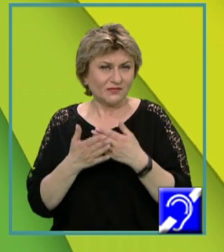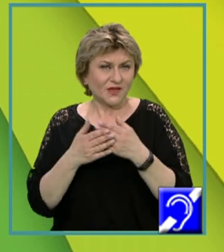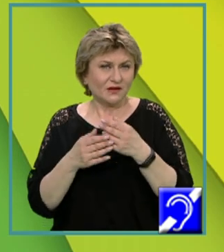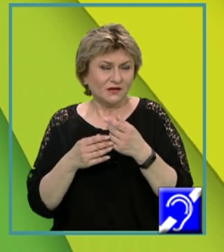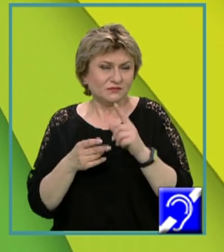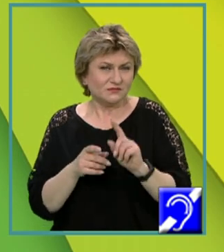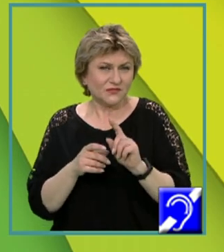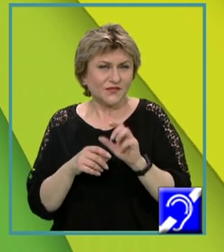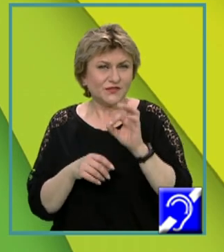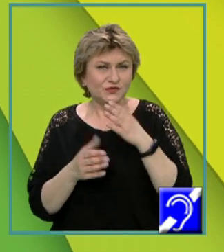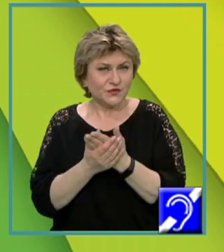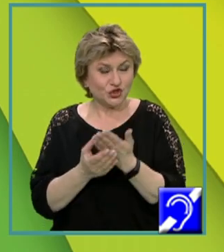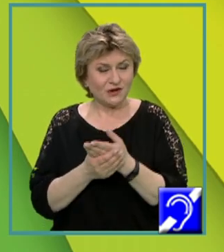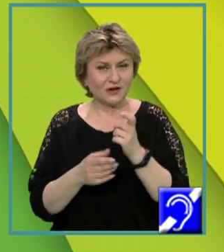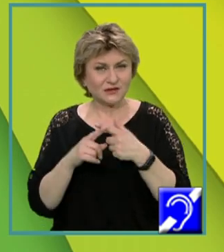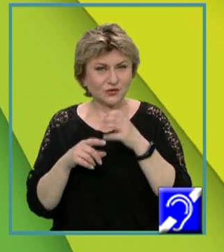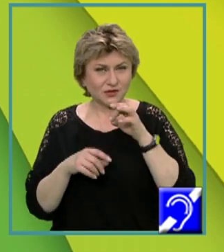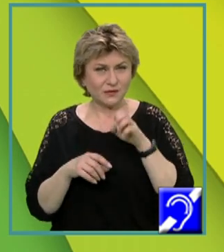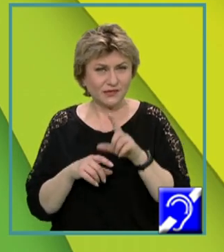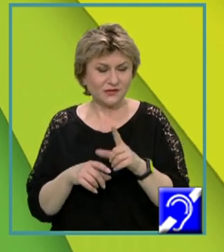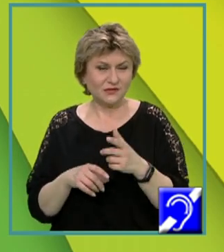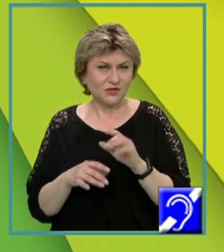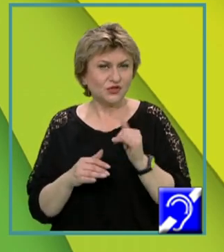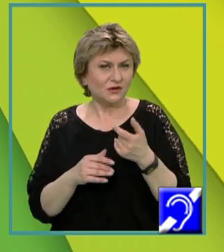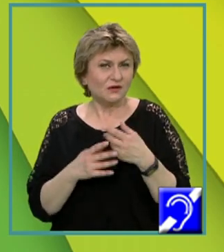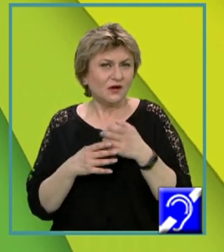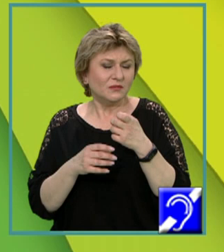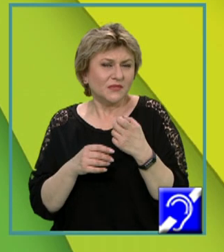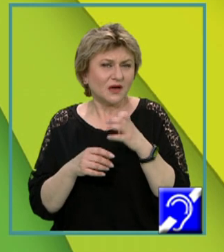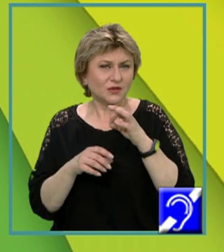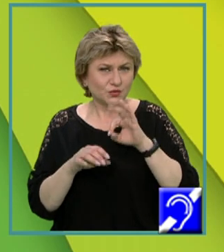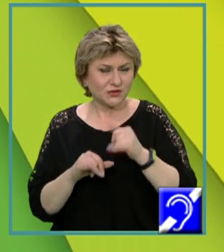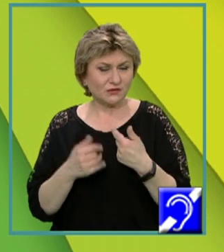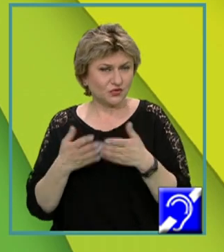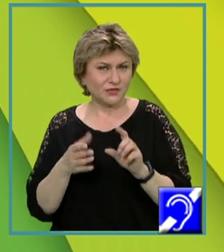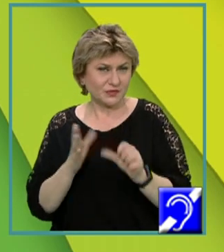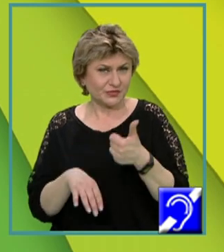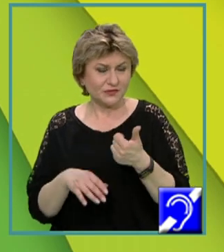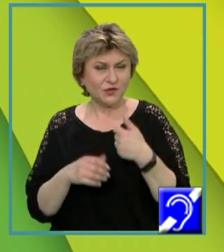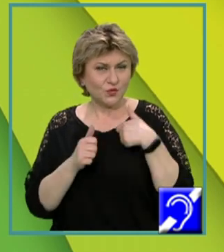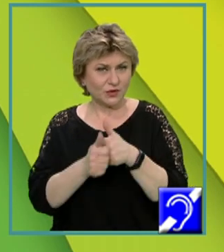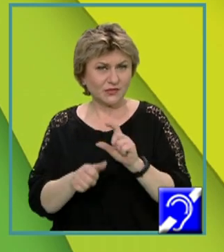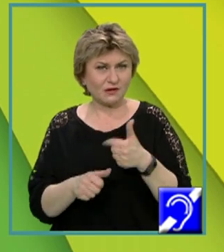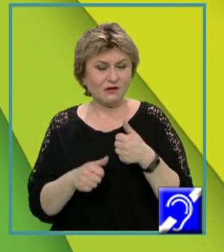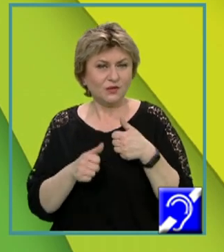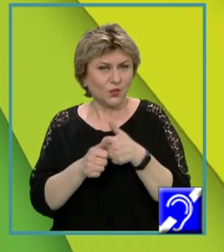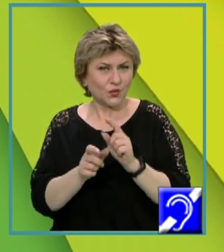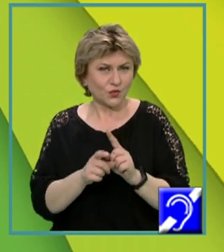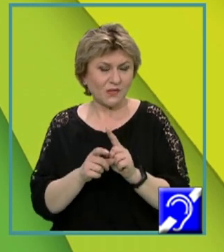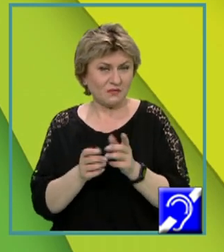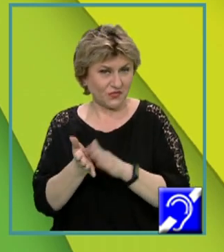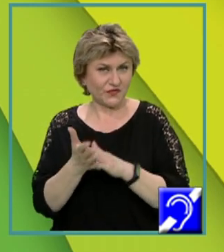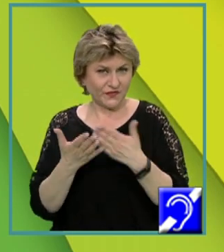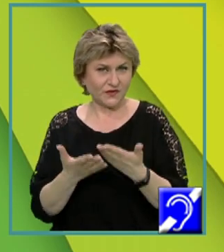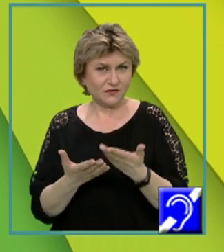în urma compilării. Execuția va începe totdeauna cu instrucțiunile din main, urmând ca în urma invocării sau